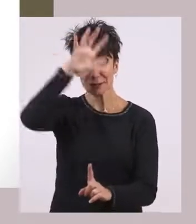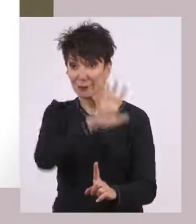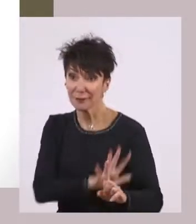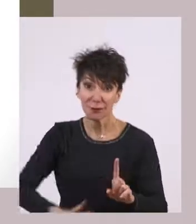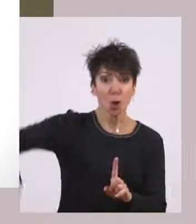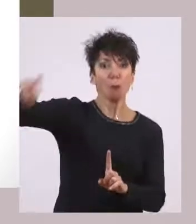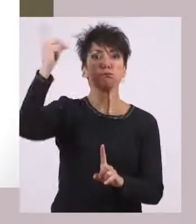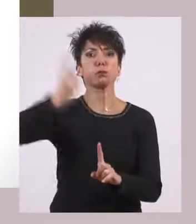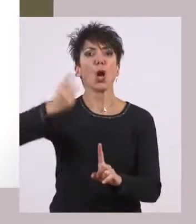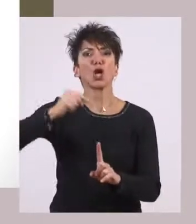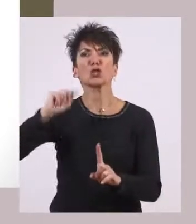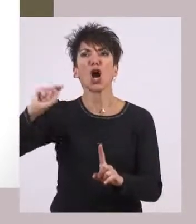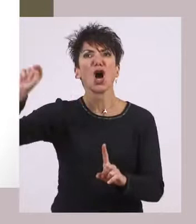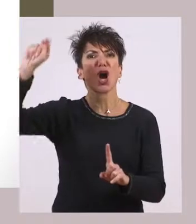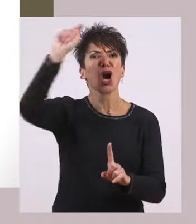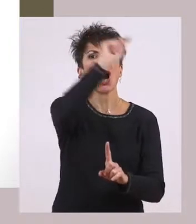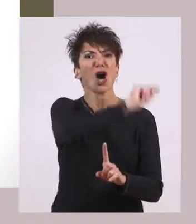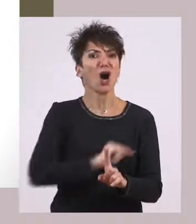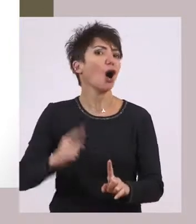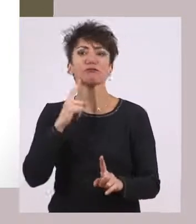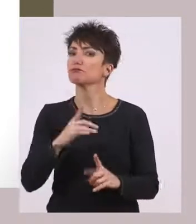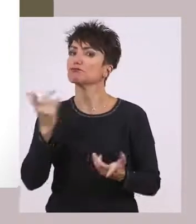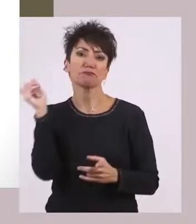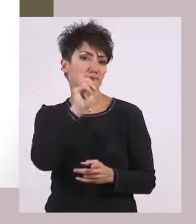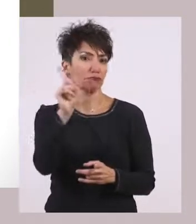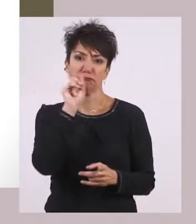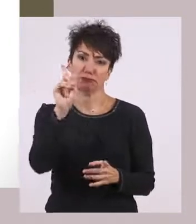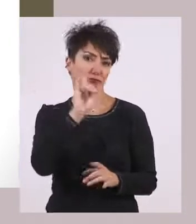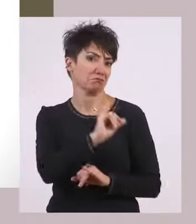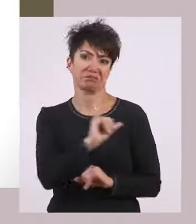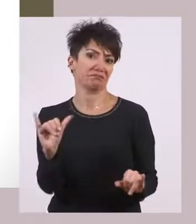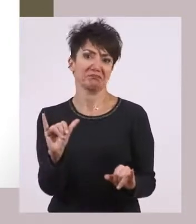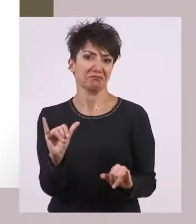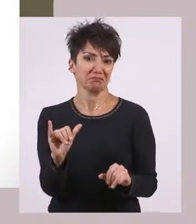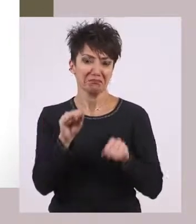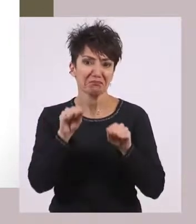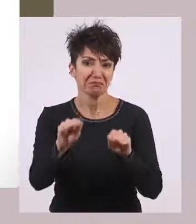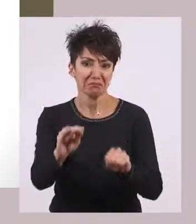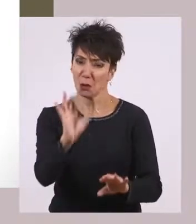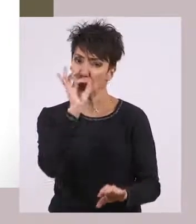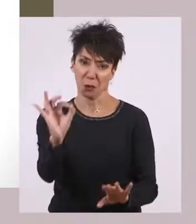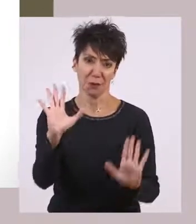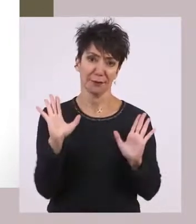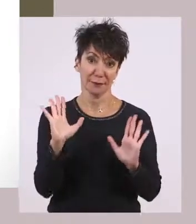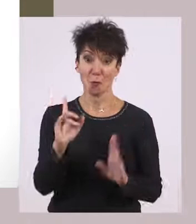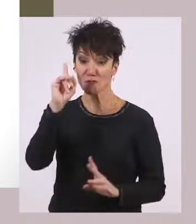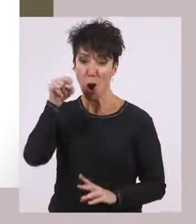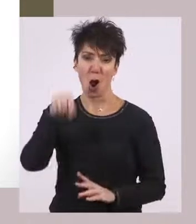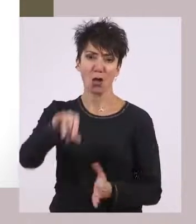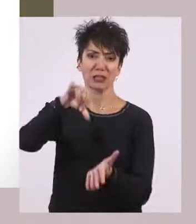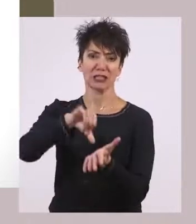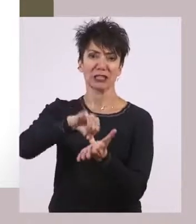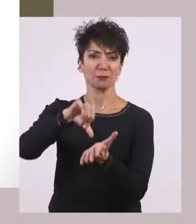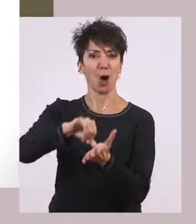πλειοψηφία των άλλων ελληνικών πόλεων κρατών, τα κορίτσια μπορεί να μην είχαν καθόλου εκπαίδευση. Η